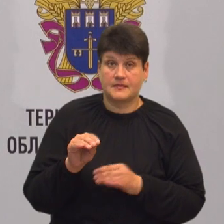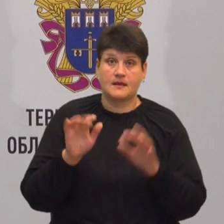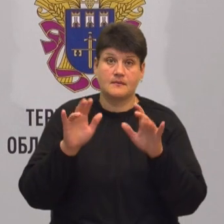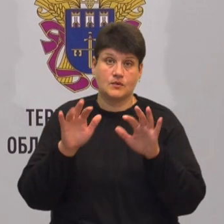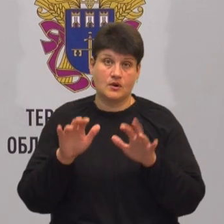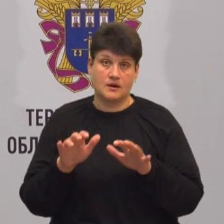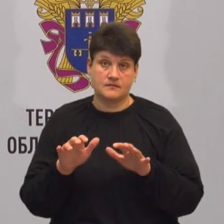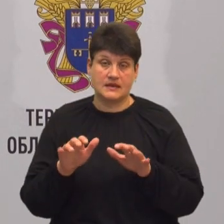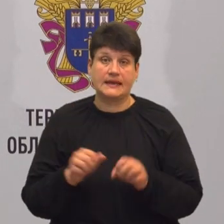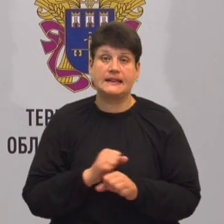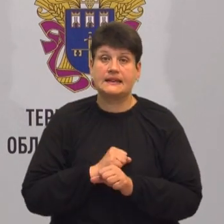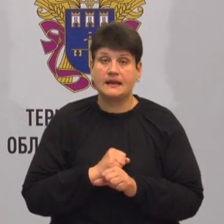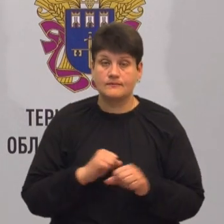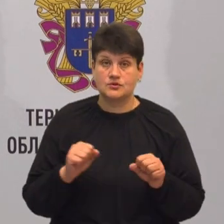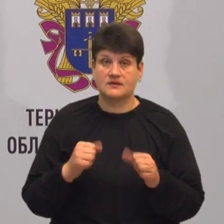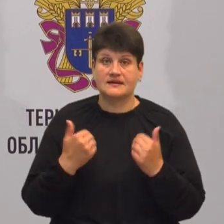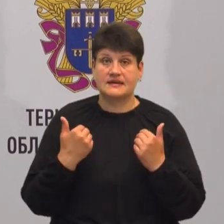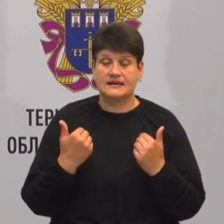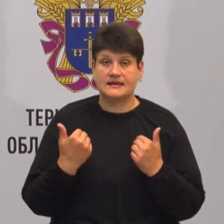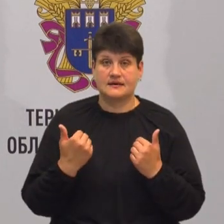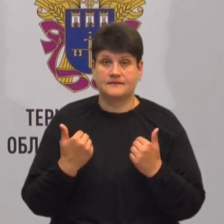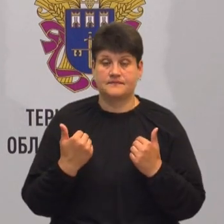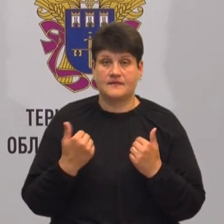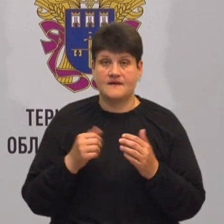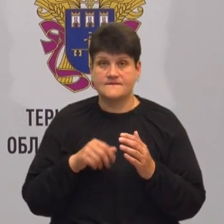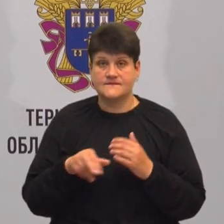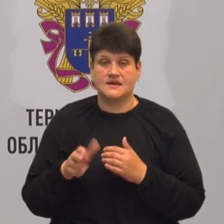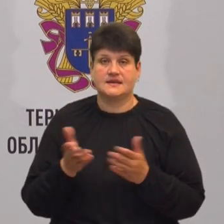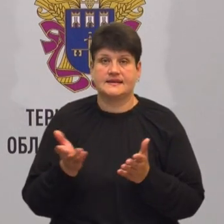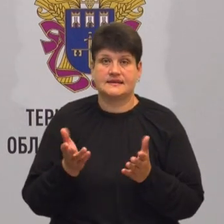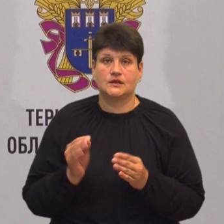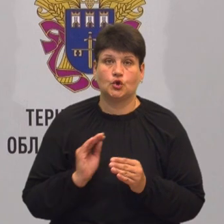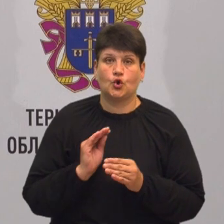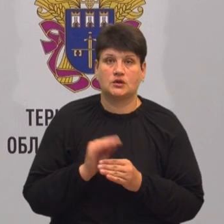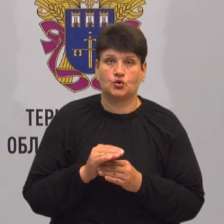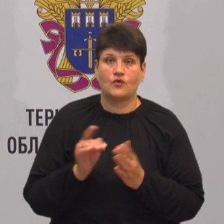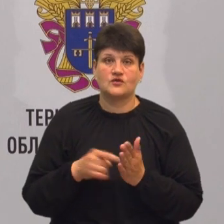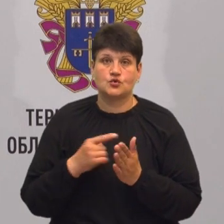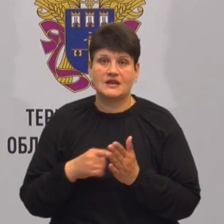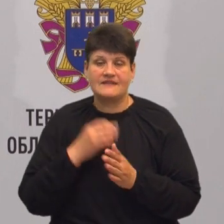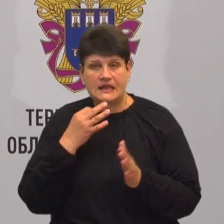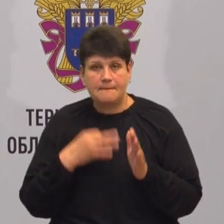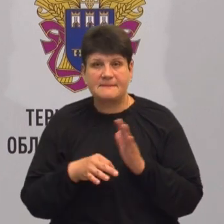який унеможливий їх вихід на якісь додаткові сторінки підказки